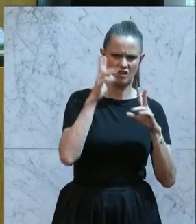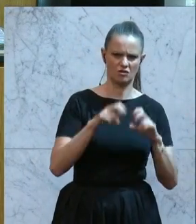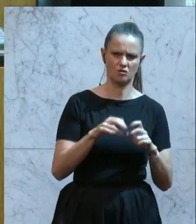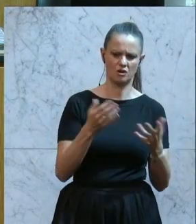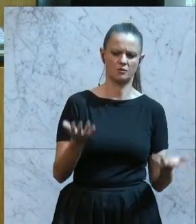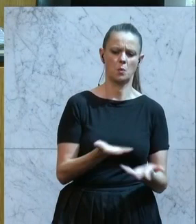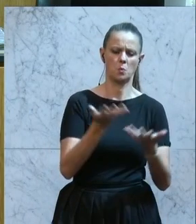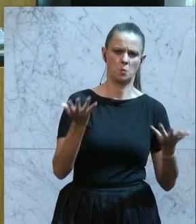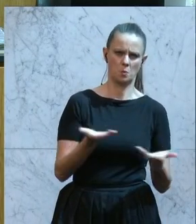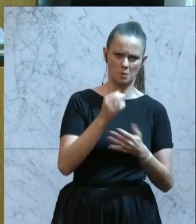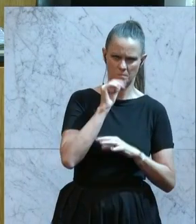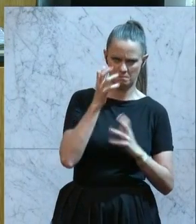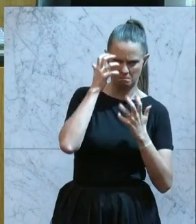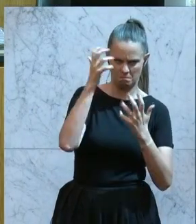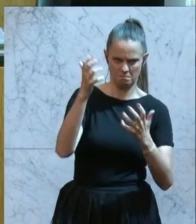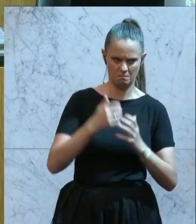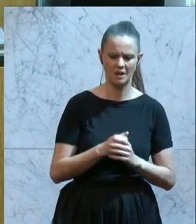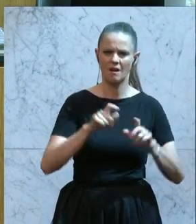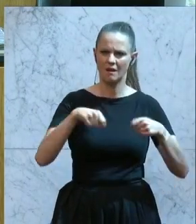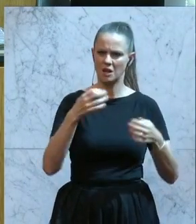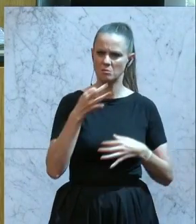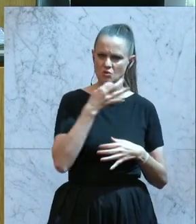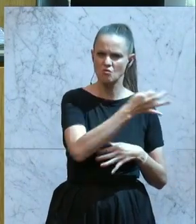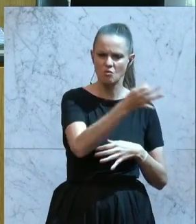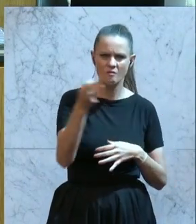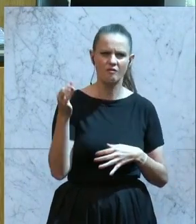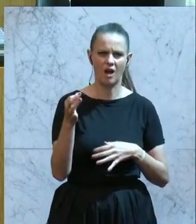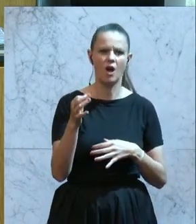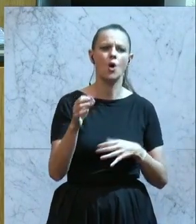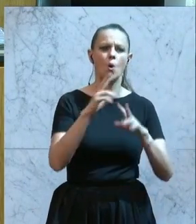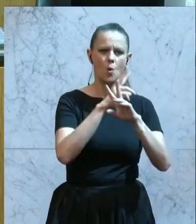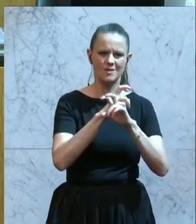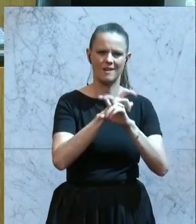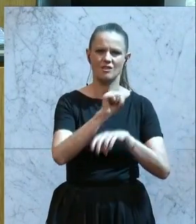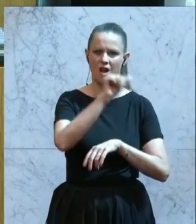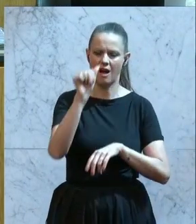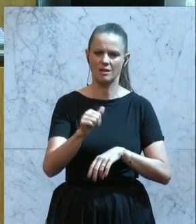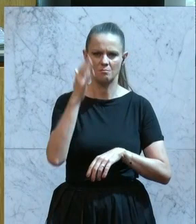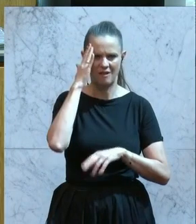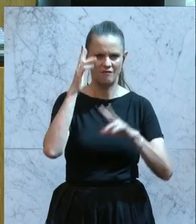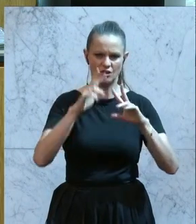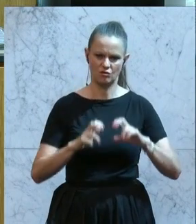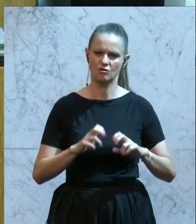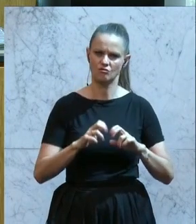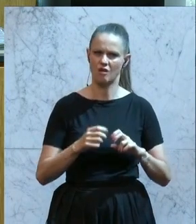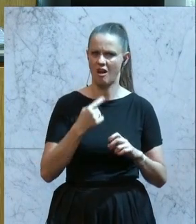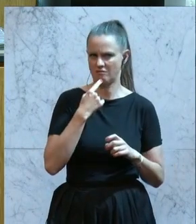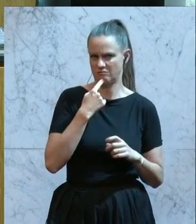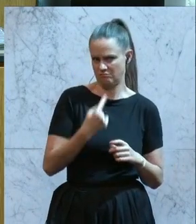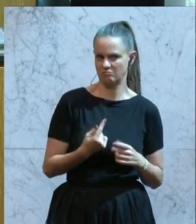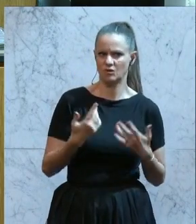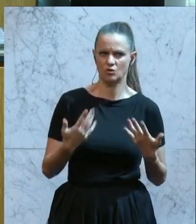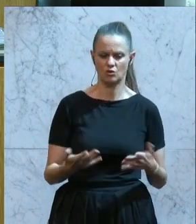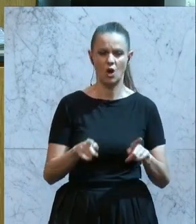der Parameterumfrage oder bei den Wissenschaftsparameter der Österreichischen Akademie der Wissenschaft. Und man muss auch sagen, dass vor allem die Freiheitliche